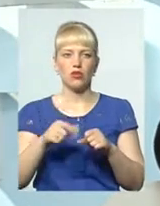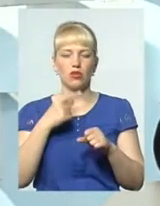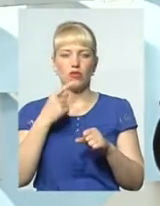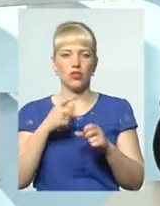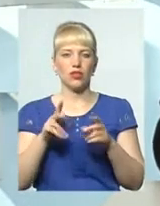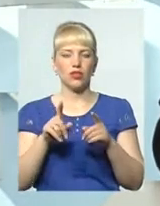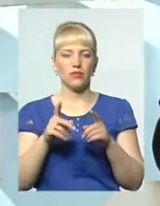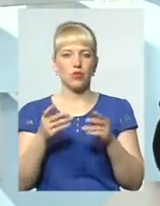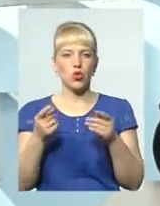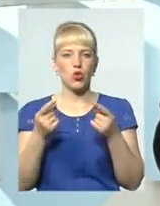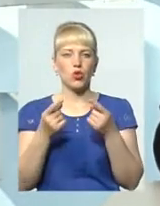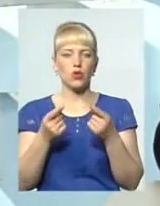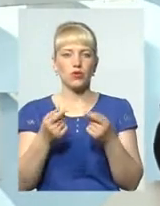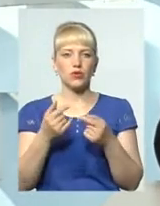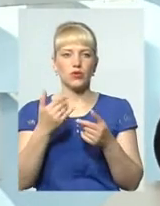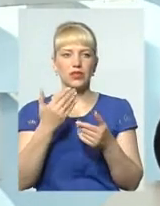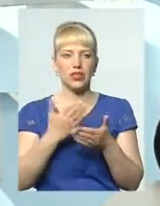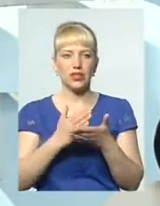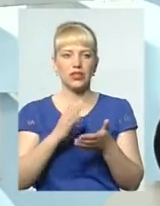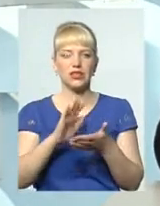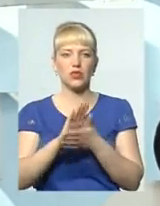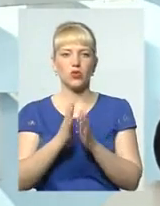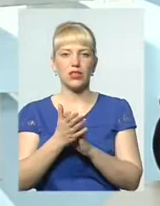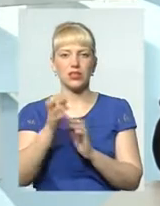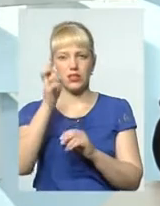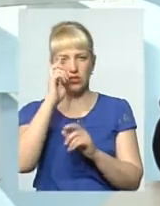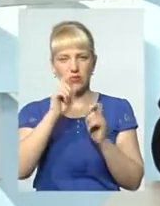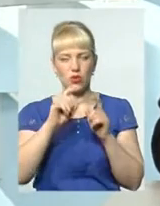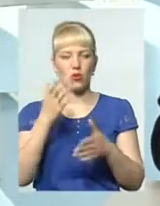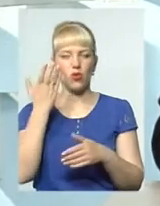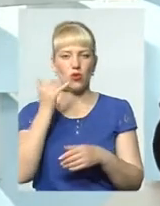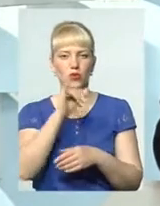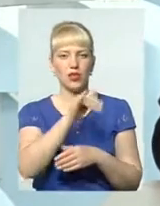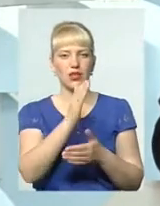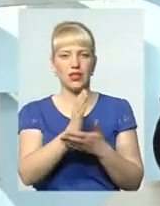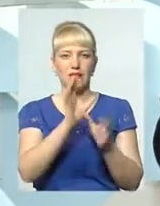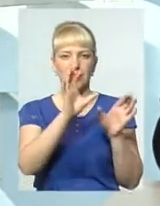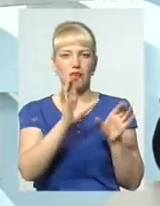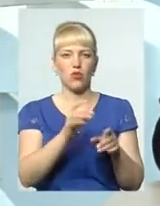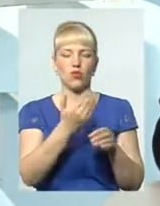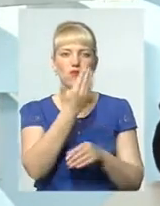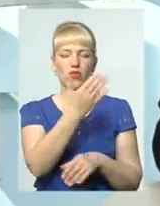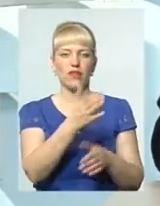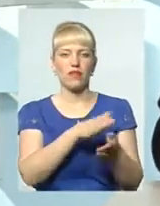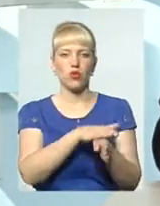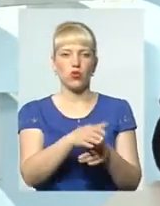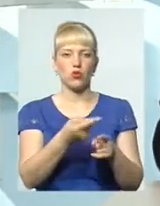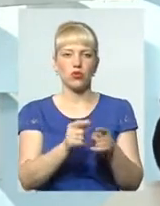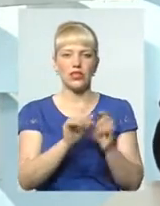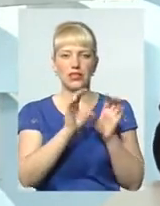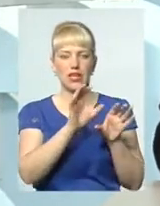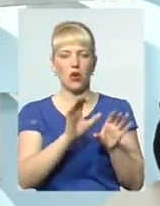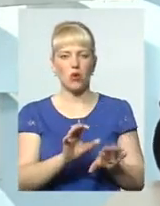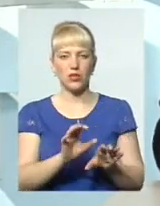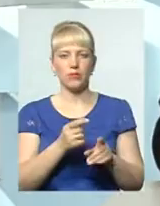дотичність з цим, з працею з державними структурами. І коли в них є закон, вони виконують цей закон. Тому що якщо завтра цього не буде,